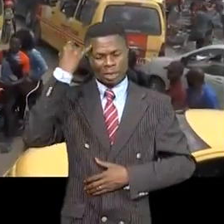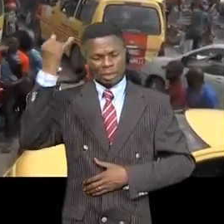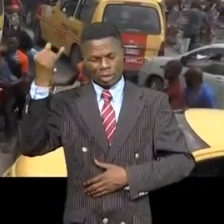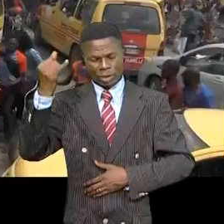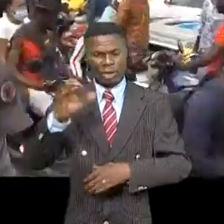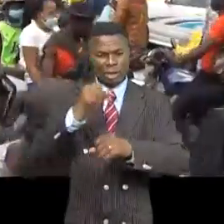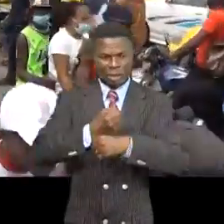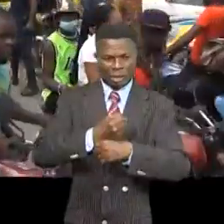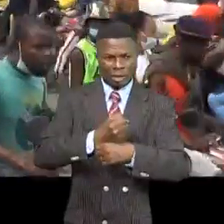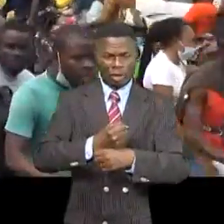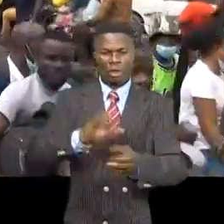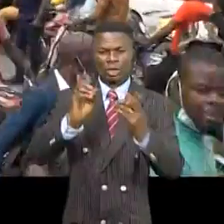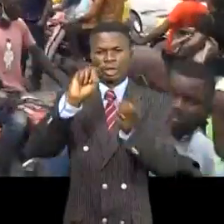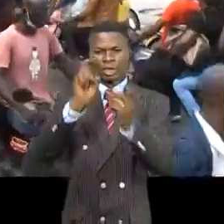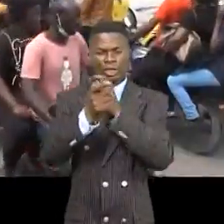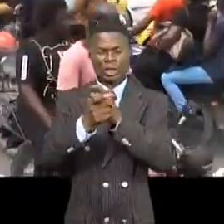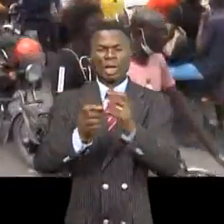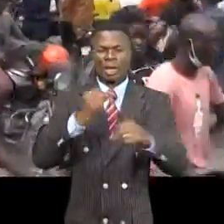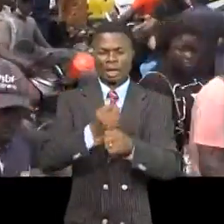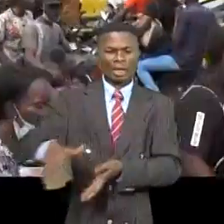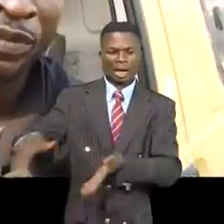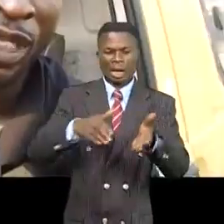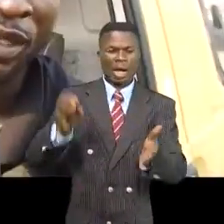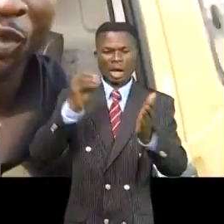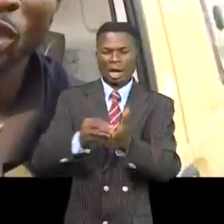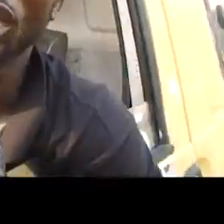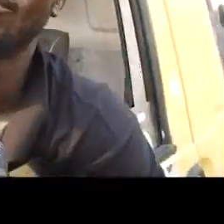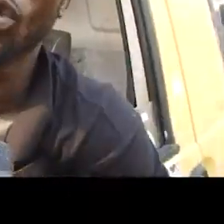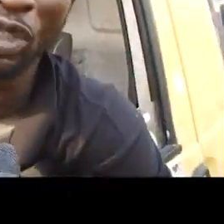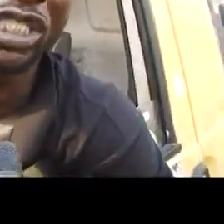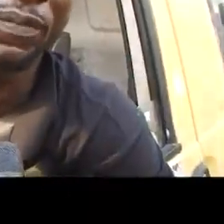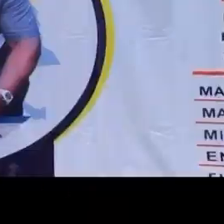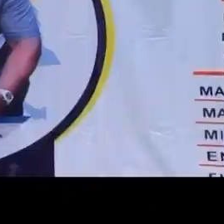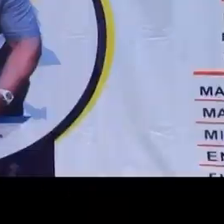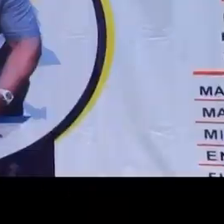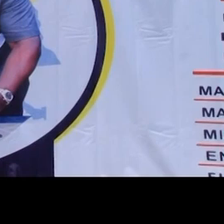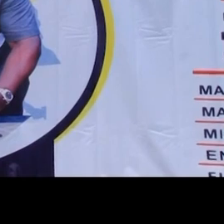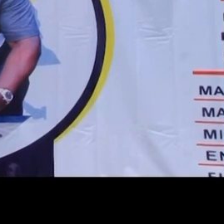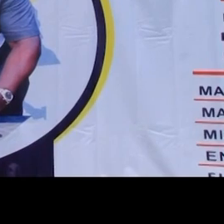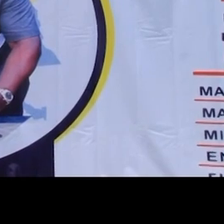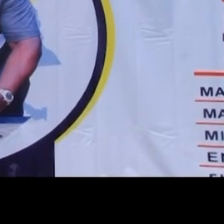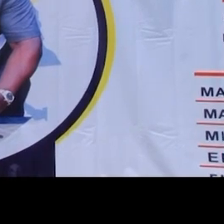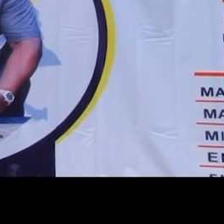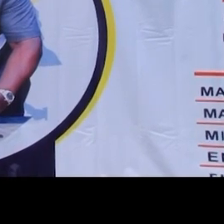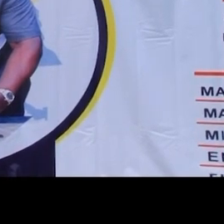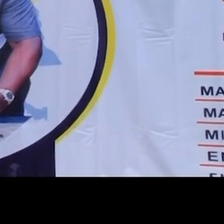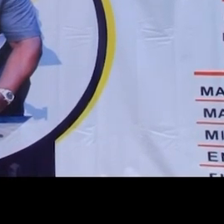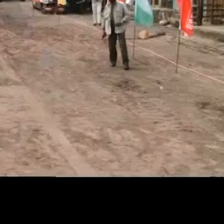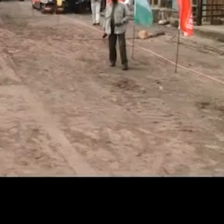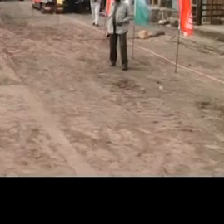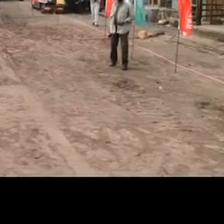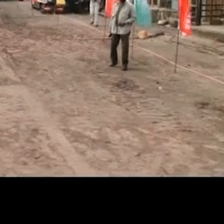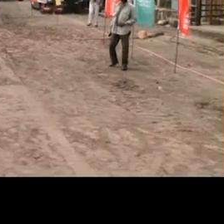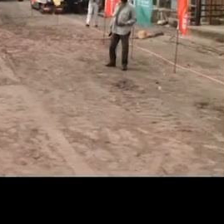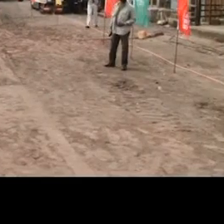de la création et modernisation de routes secondaires comme solution durable. Le mode de gestion participatif du président de la République a